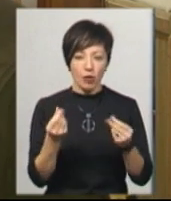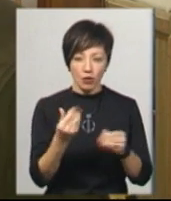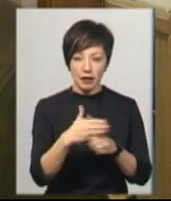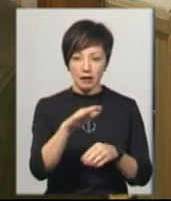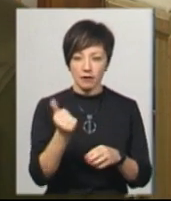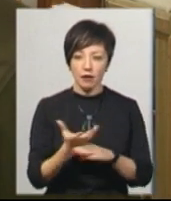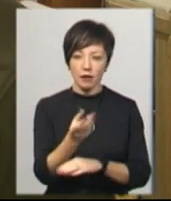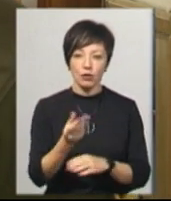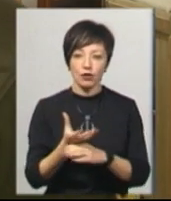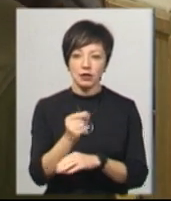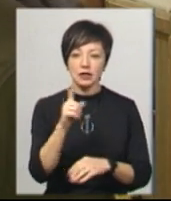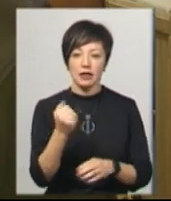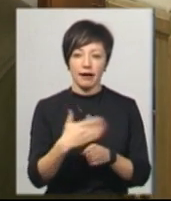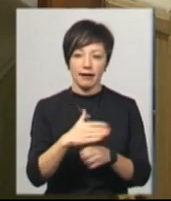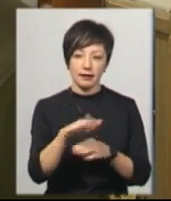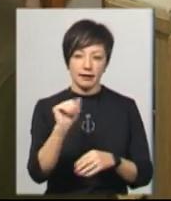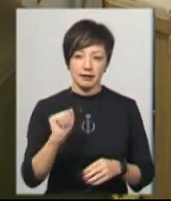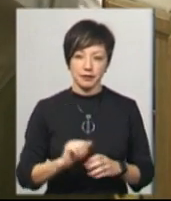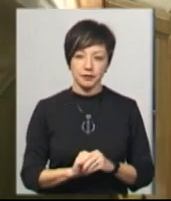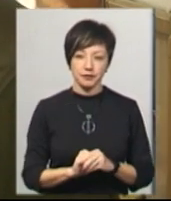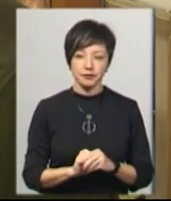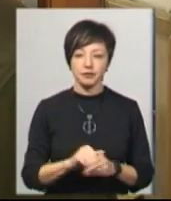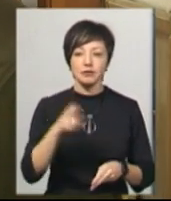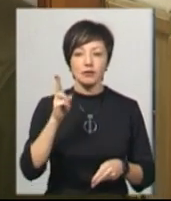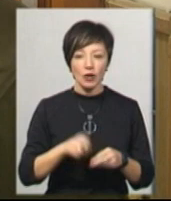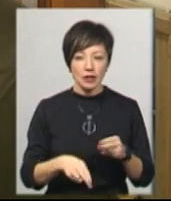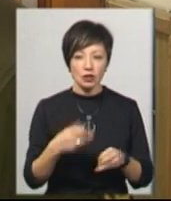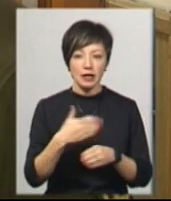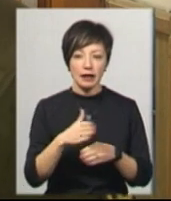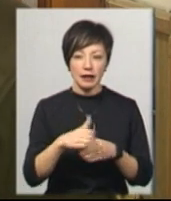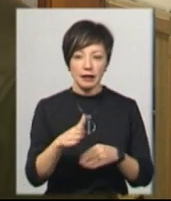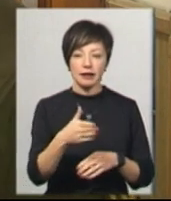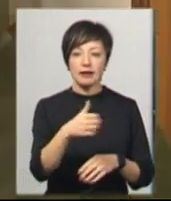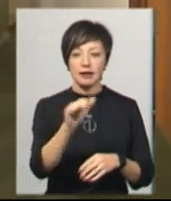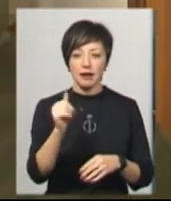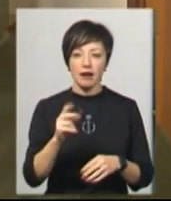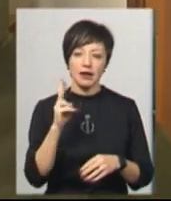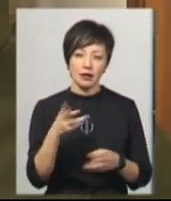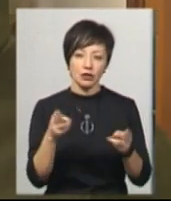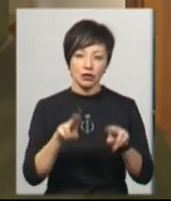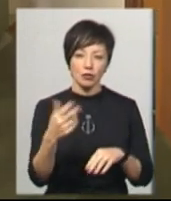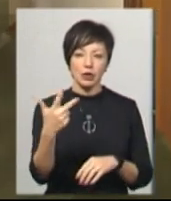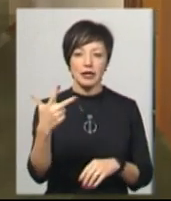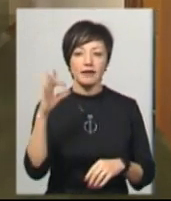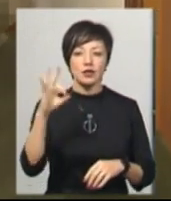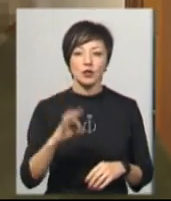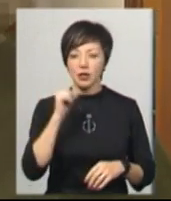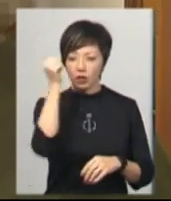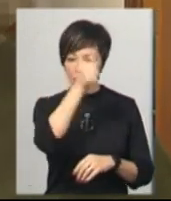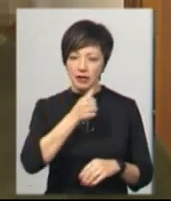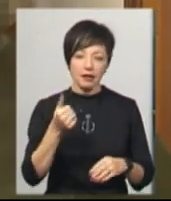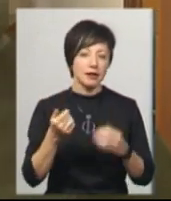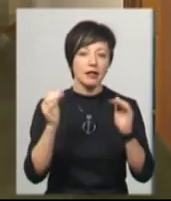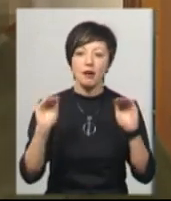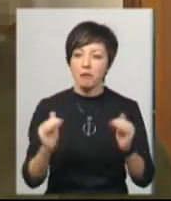по суті, ти виплочуєш за кредит. По закінченню кредиту квартира залишається за тобою. Три відсотка річних – це найменший